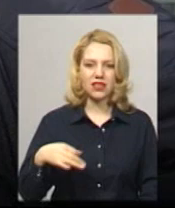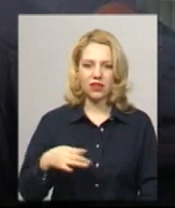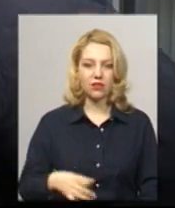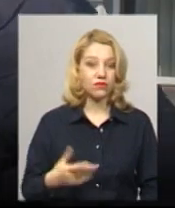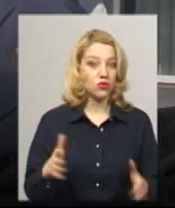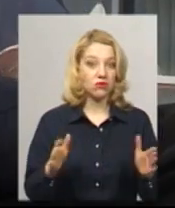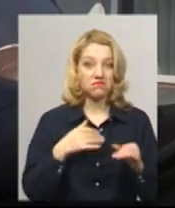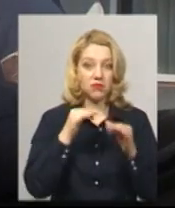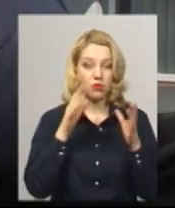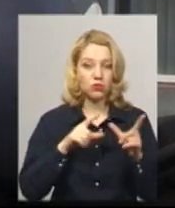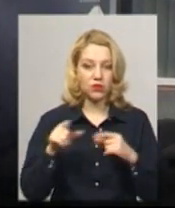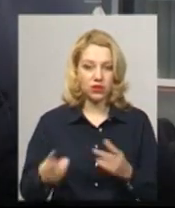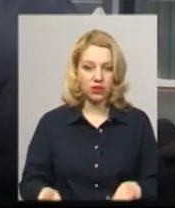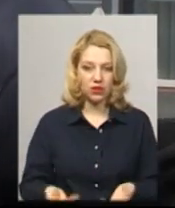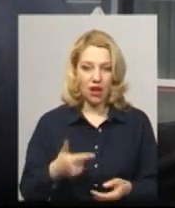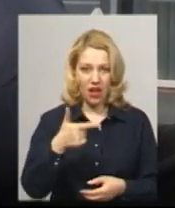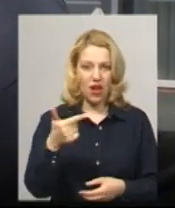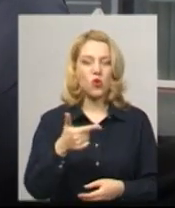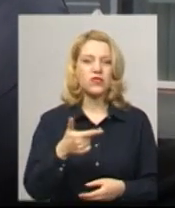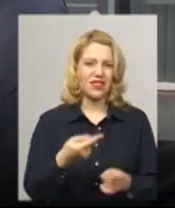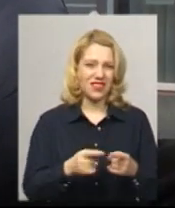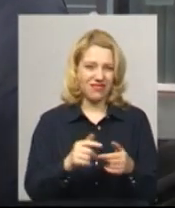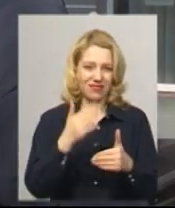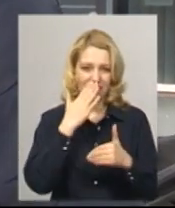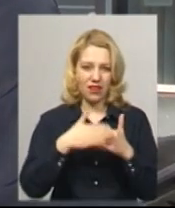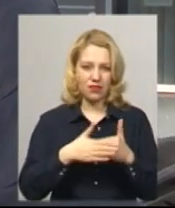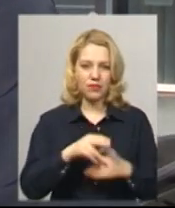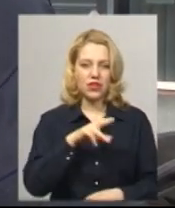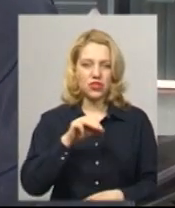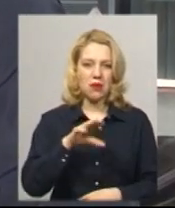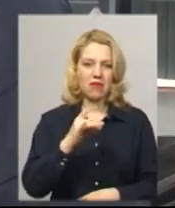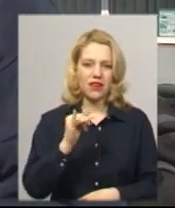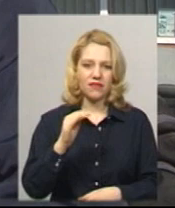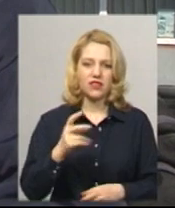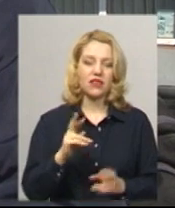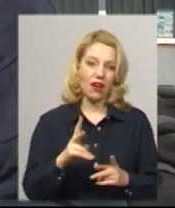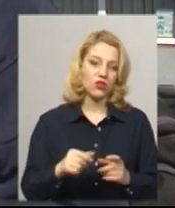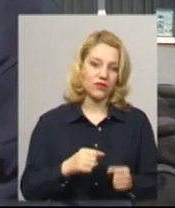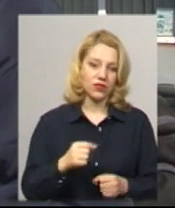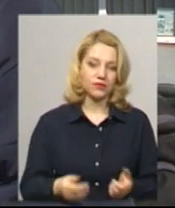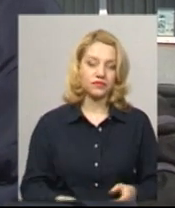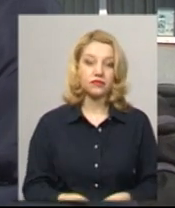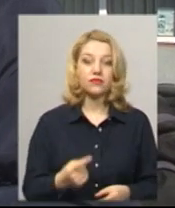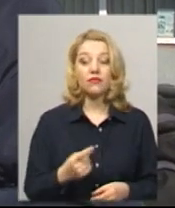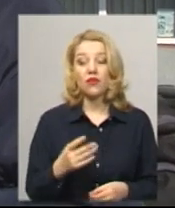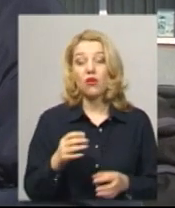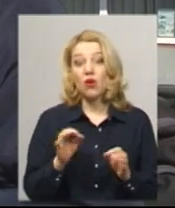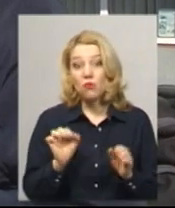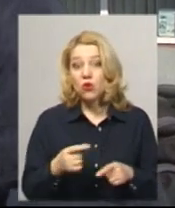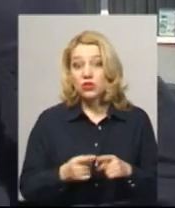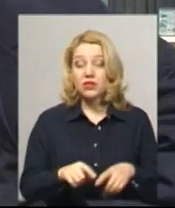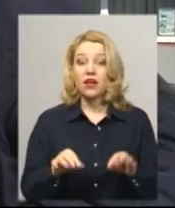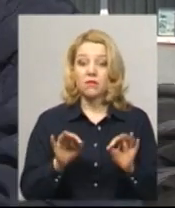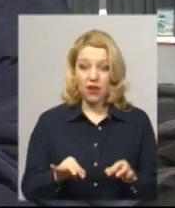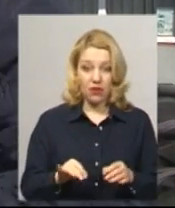доїхати, розумієте. Ну, тут до Гусятин рядом. Я думаю, на Чемерівці там вже, де вийде. З одної сторони, можемо і правильно. Тут питань